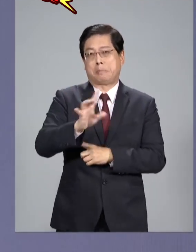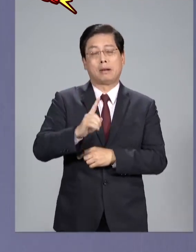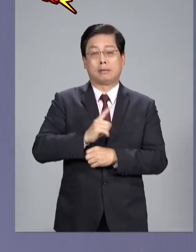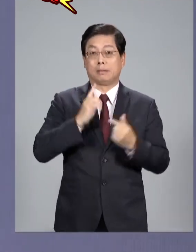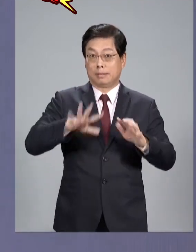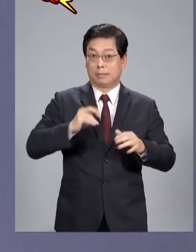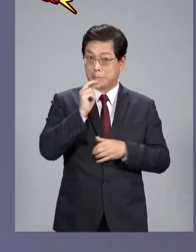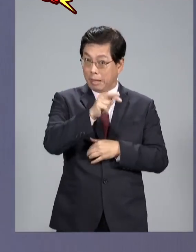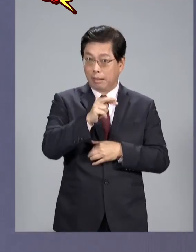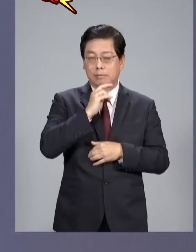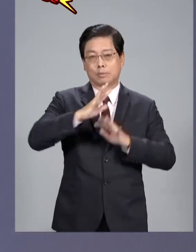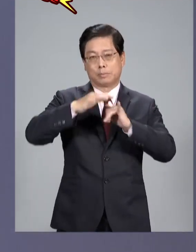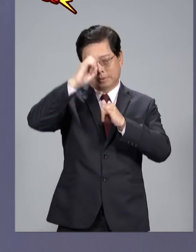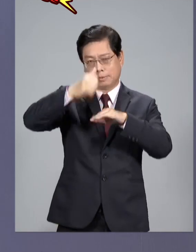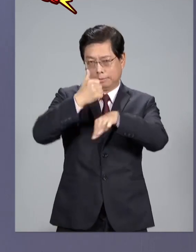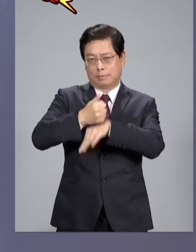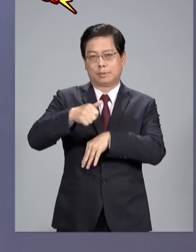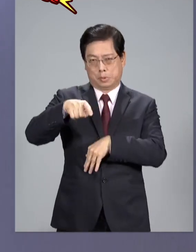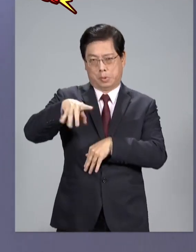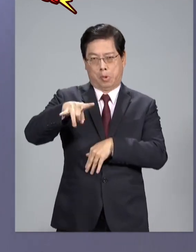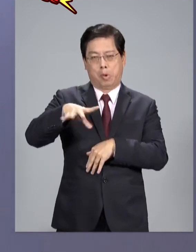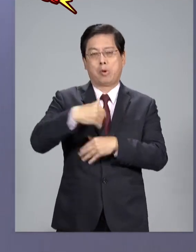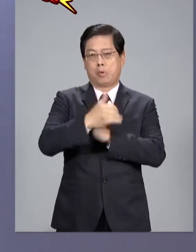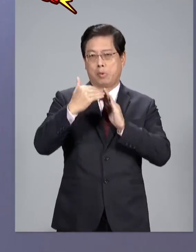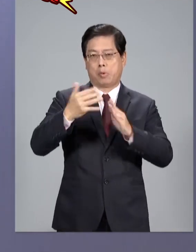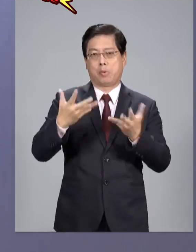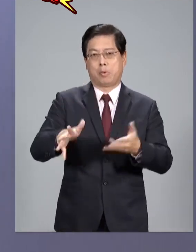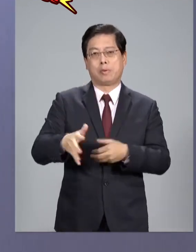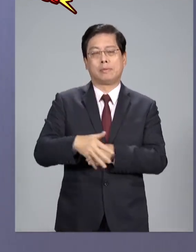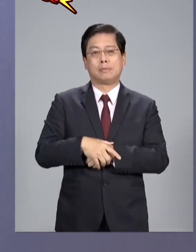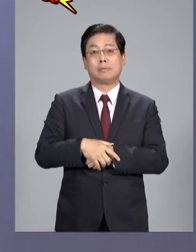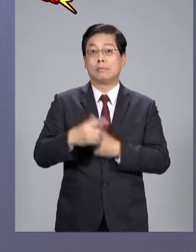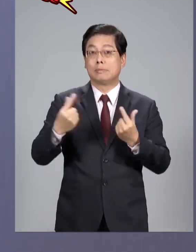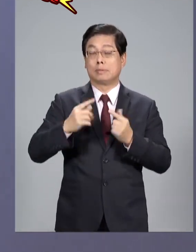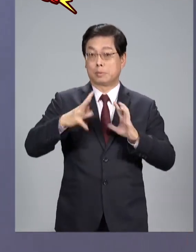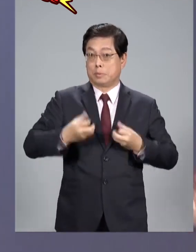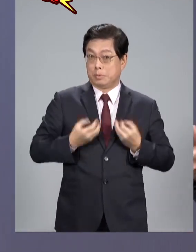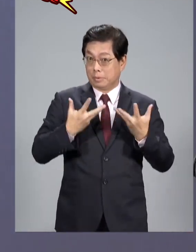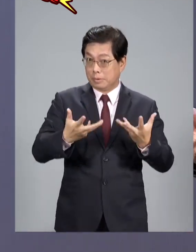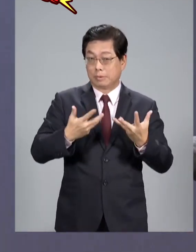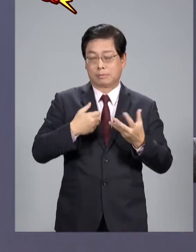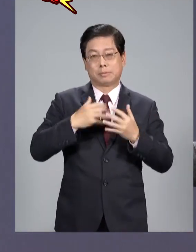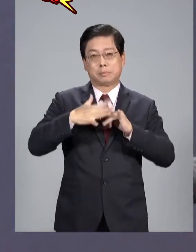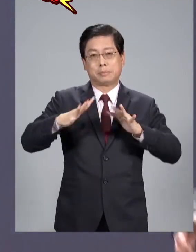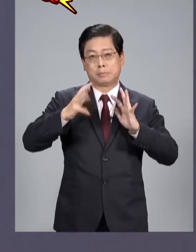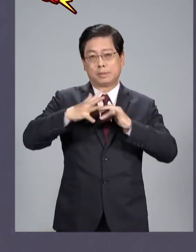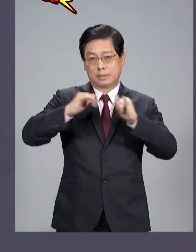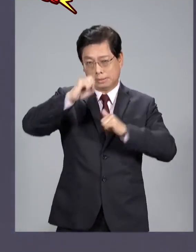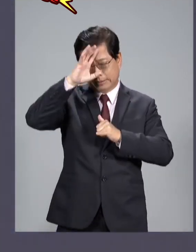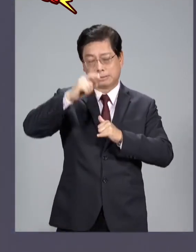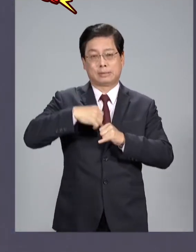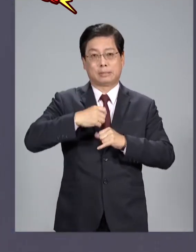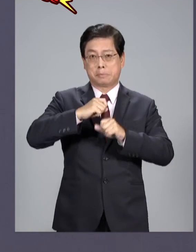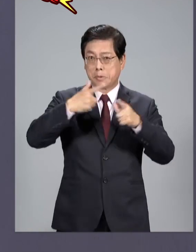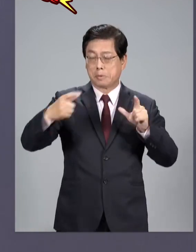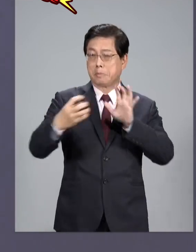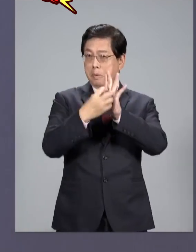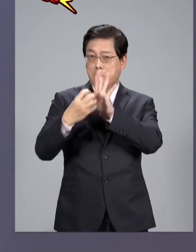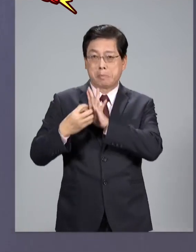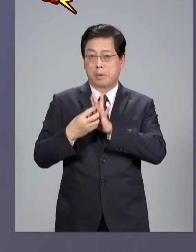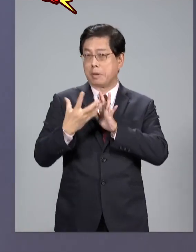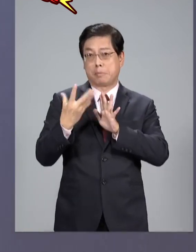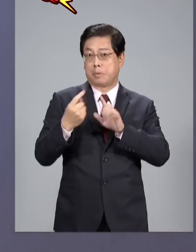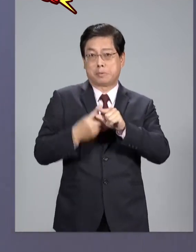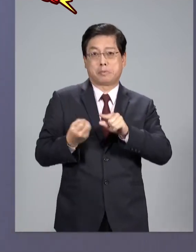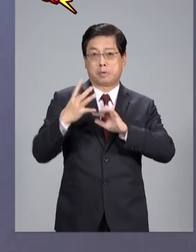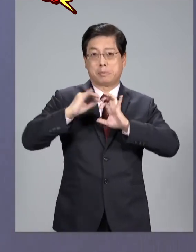看到中華民國國旗都是國民黨執政的地方升的比較多連國慶的時候民進黨的各種大典的請貼都沒有中華